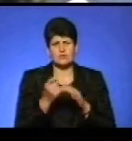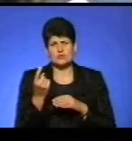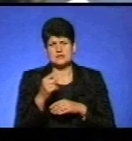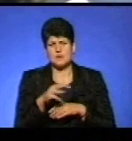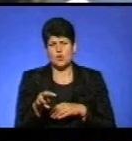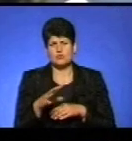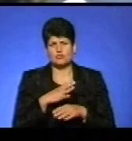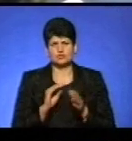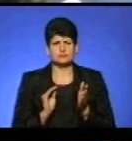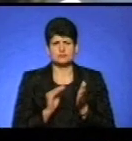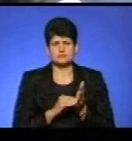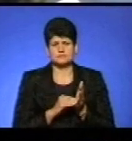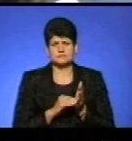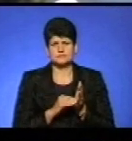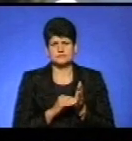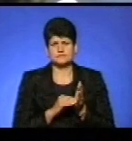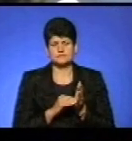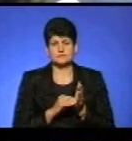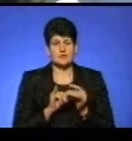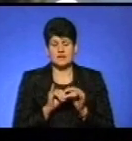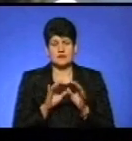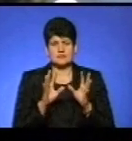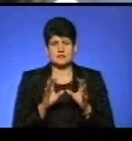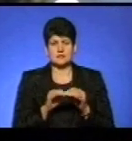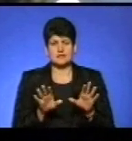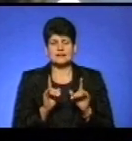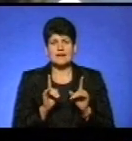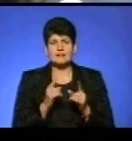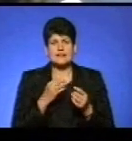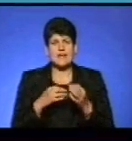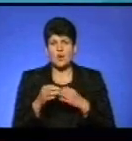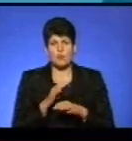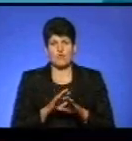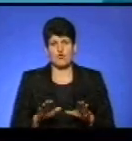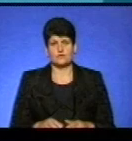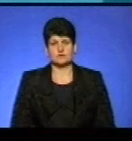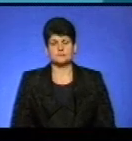мільйонів було закладено, і, ну, взагалі навіть не обговорювалося такого.